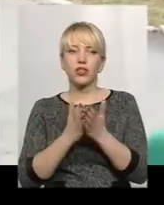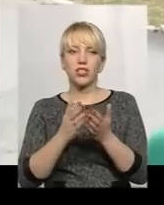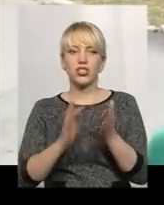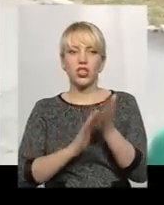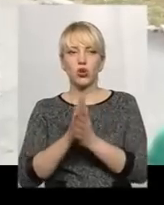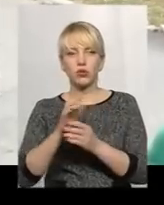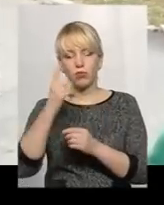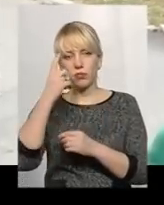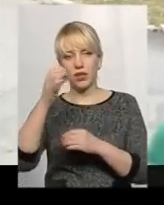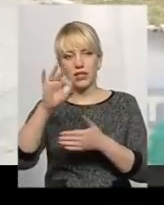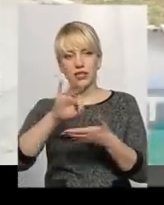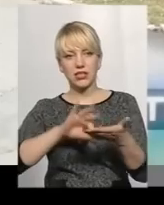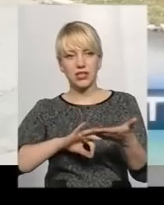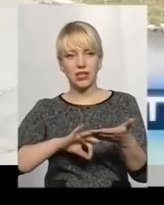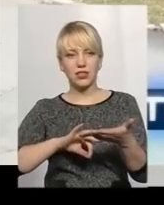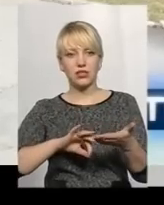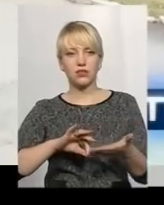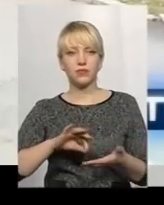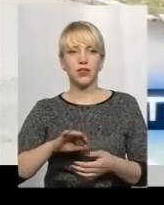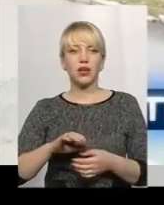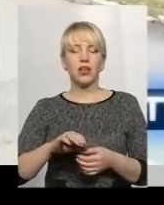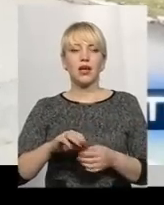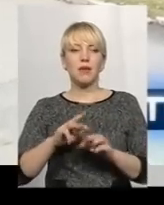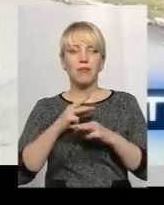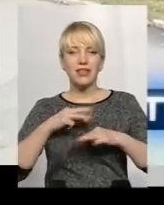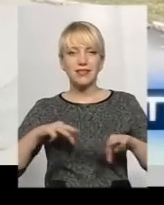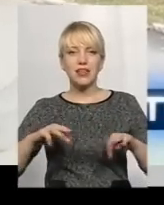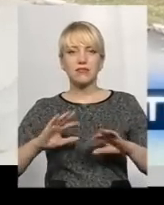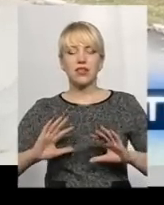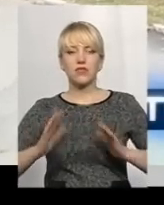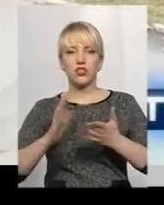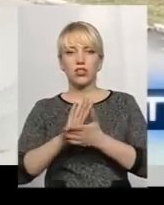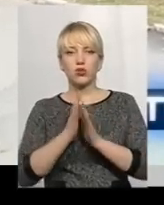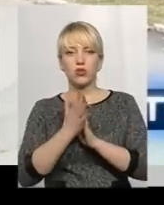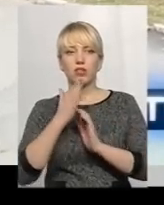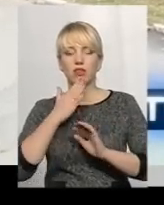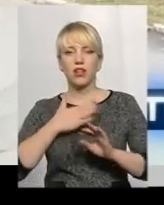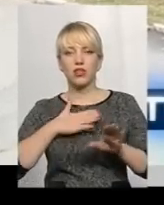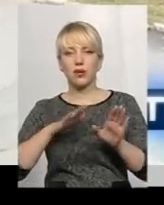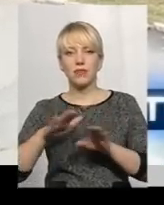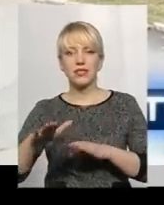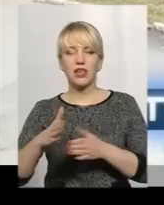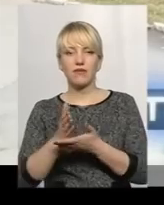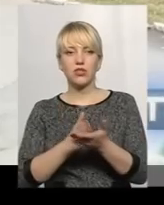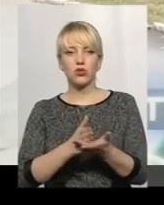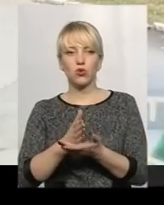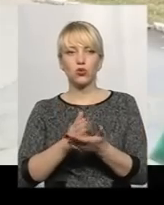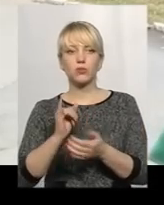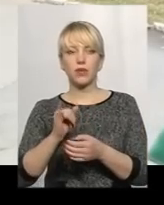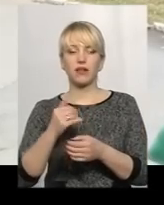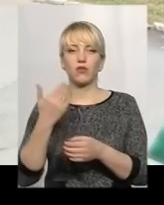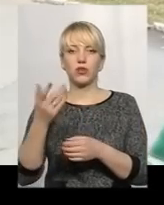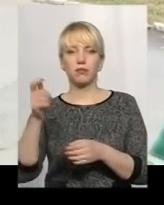Попередили зразу ж Міністерство зазвичайної ситуації, наші місцеві служби, і вони